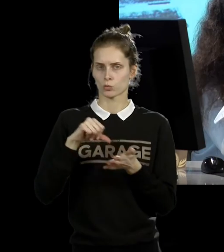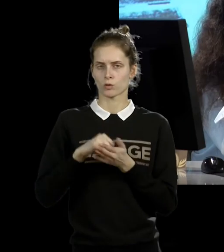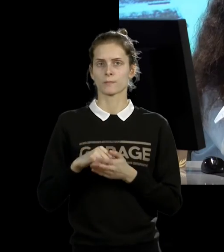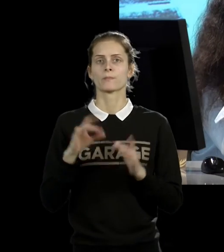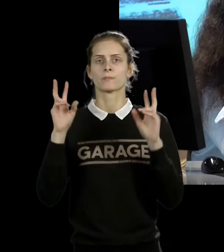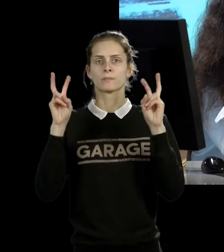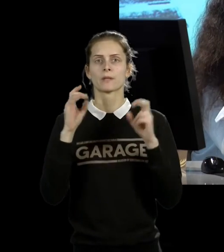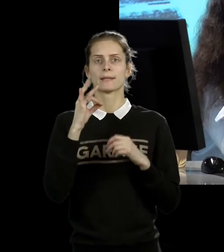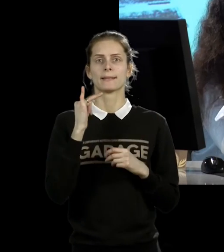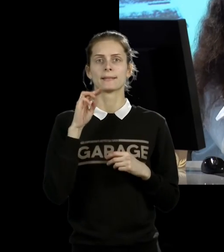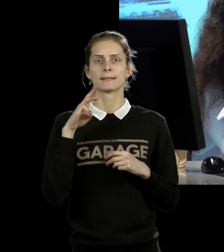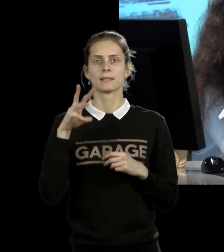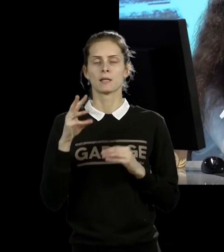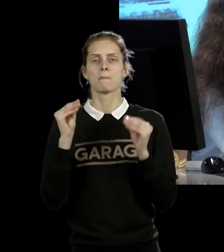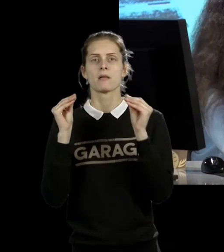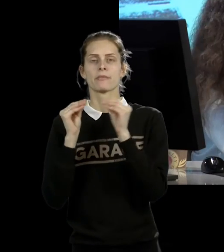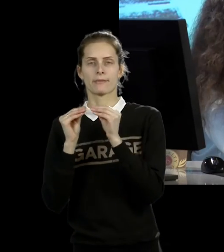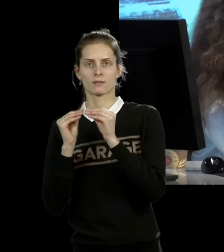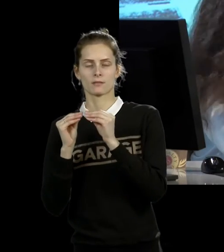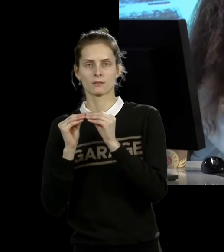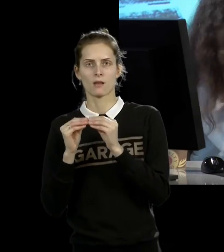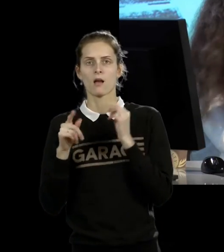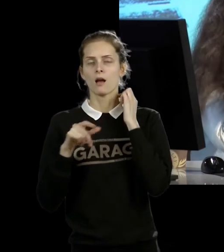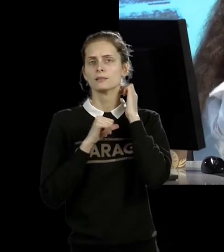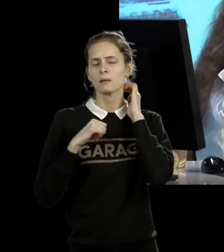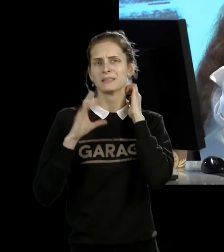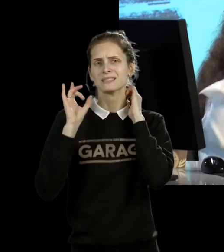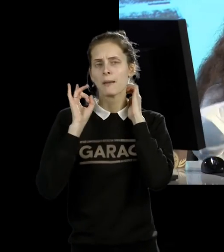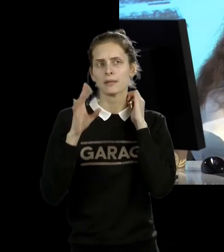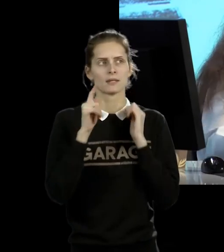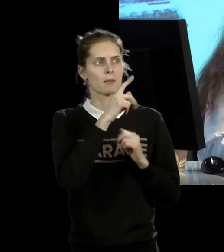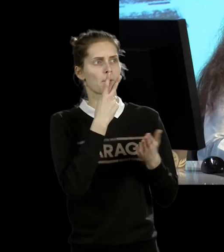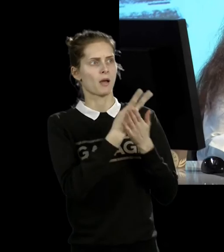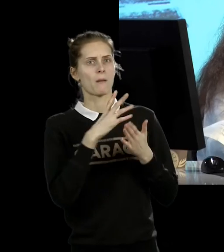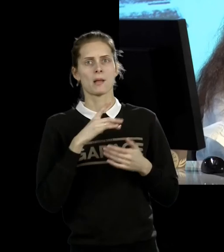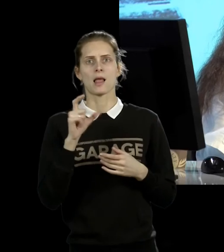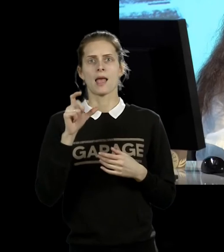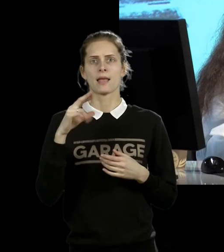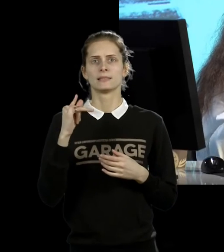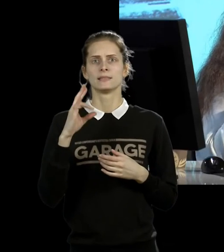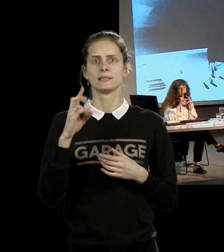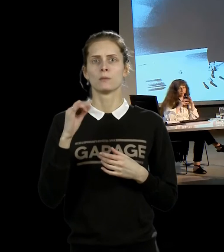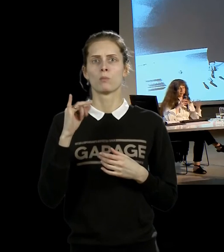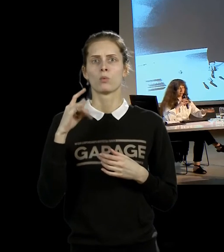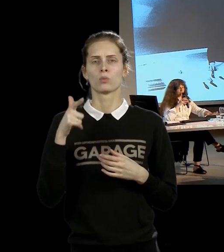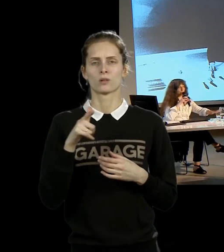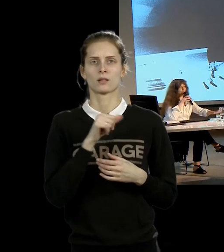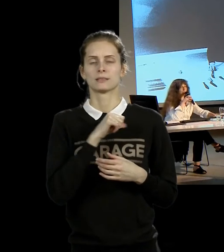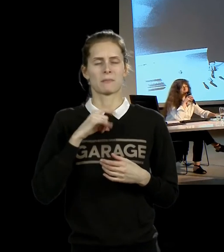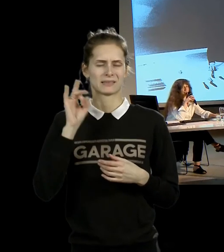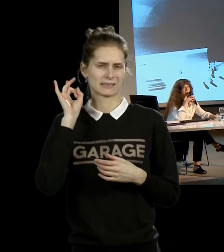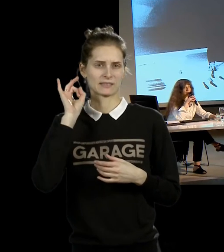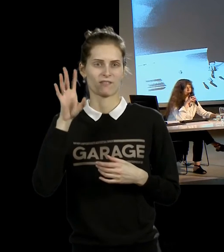первый ее перформанс, показанный, собственно, в Эдинбурге. Это известная игра с ножичком. Когда